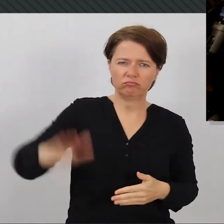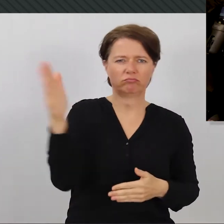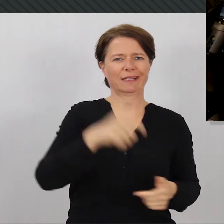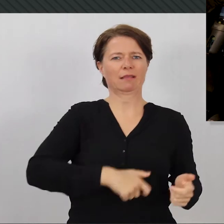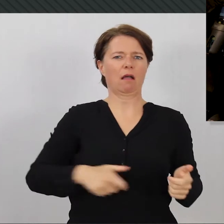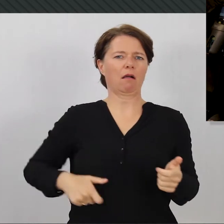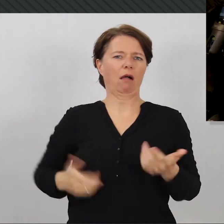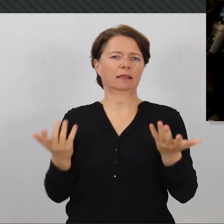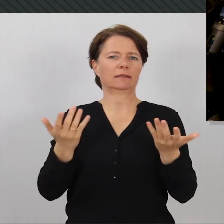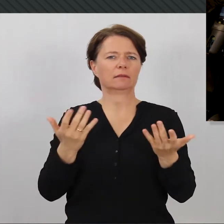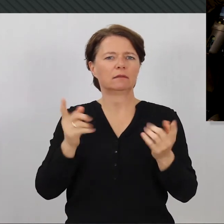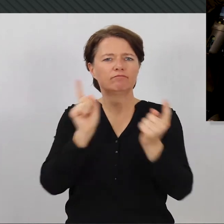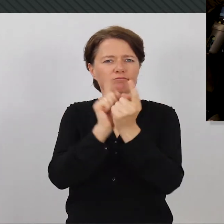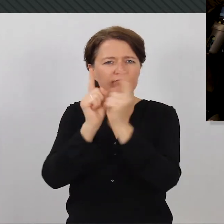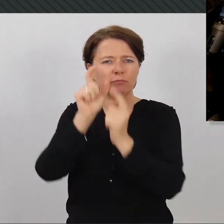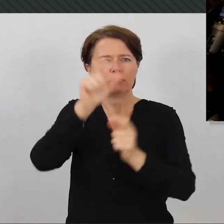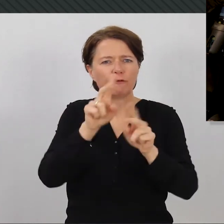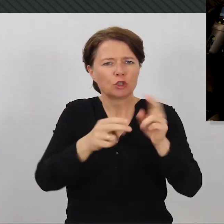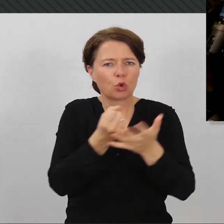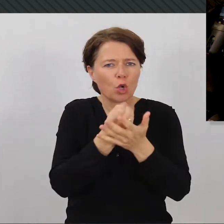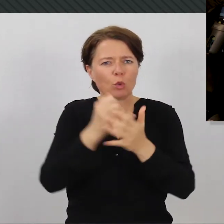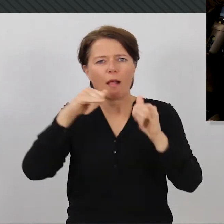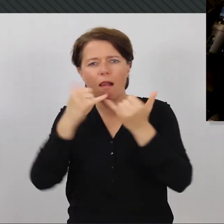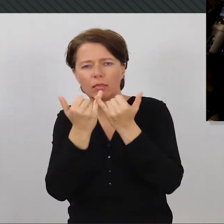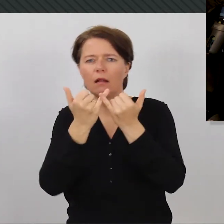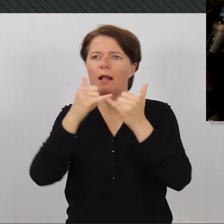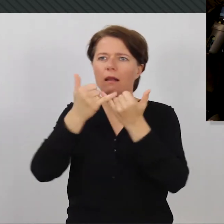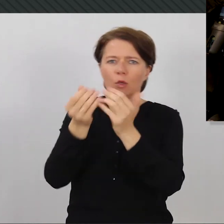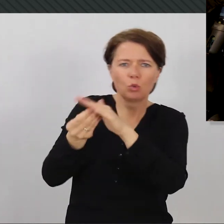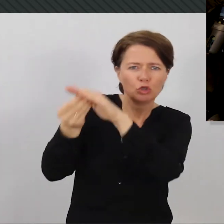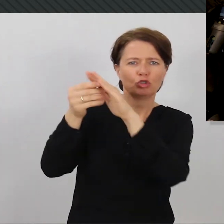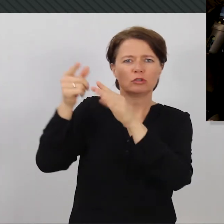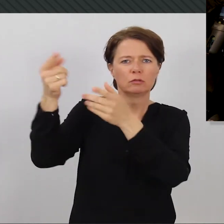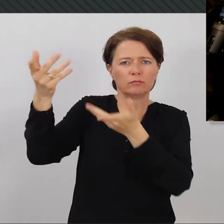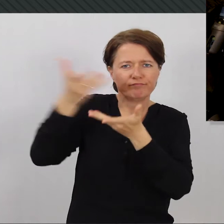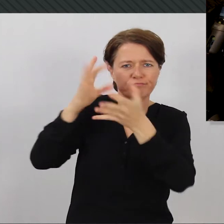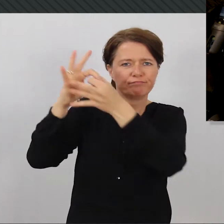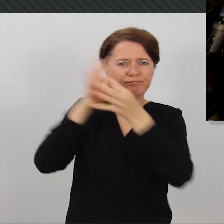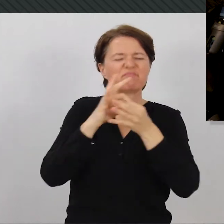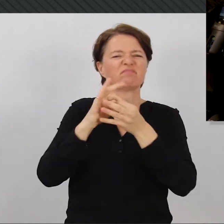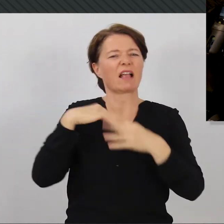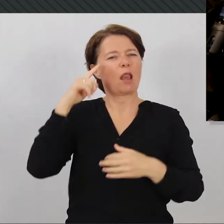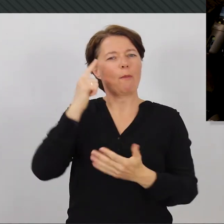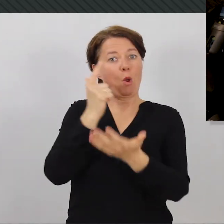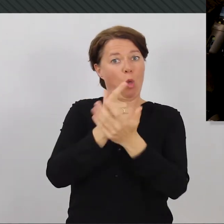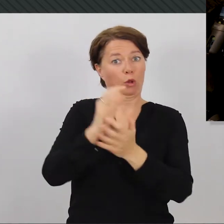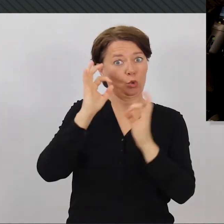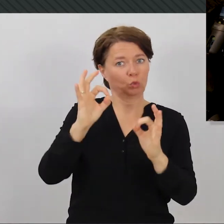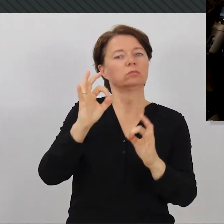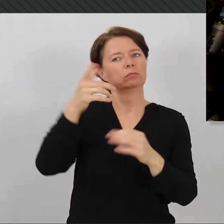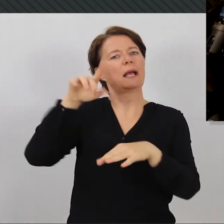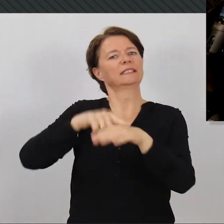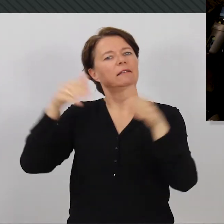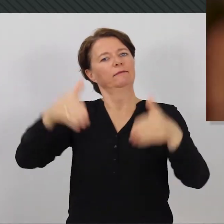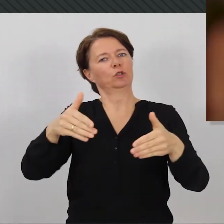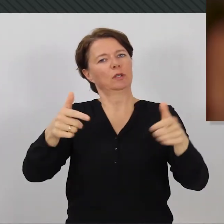Begegnen unterschiedlicher Kulturen, das Aufklären der Eltern, wie man Eltern dabei unterstützen kann. Das heißt auch, wenn es mehr Löhne letztendlich gäbe, dass sie mehr Zeit für die Erziehung